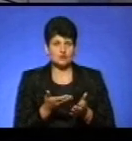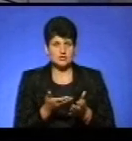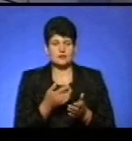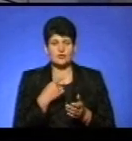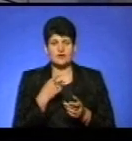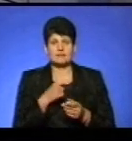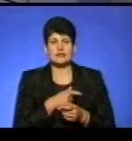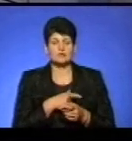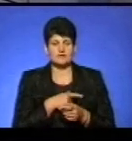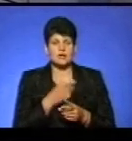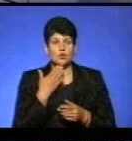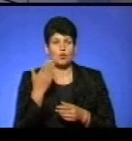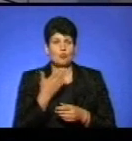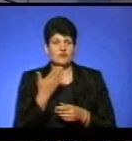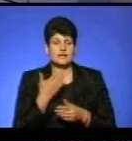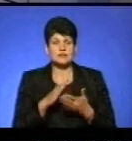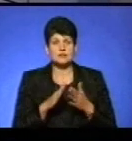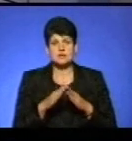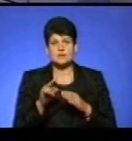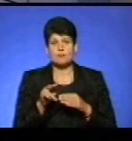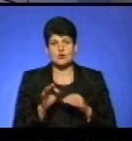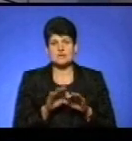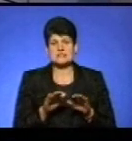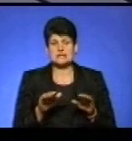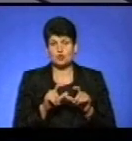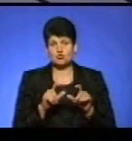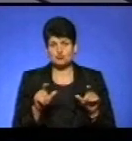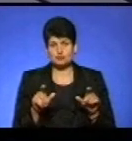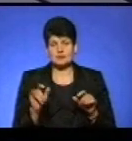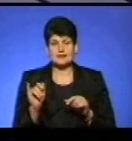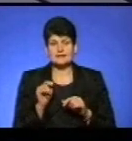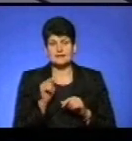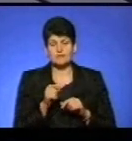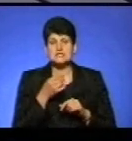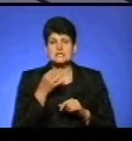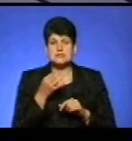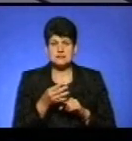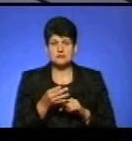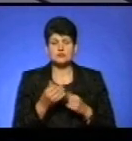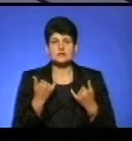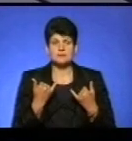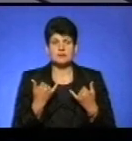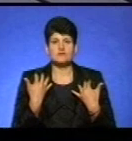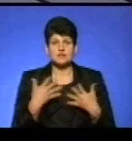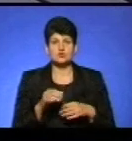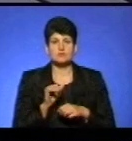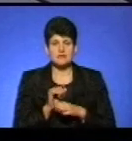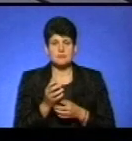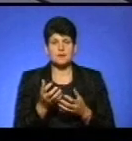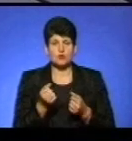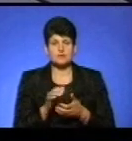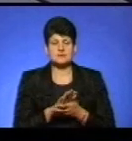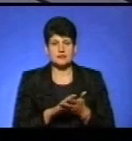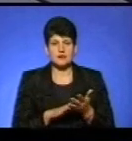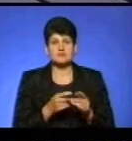депутат, вона доповідала ситуацію по садочку. І там вона сказала, що тепер ми вже припиняємо прийом заяв,